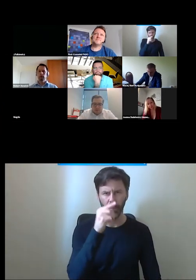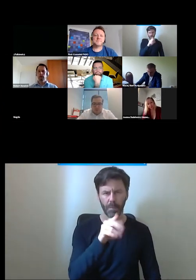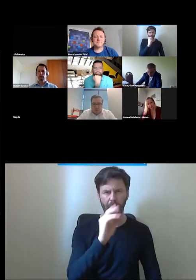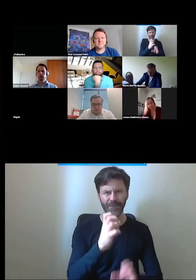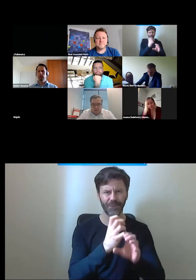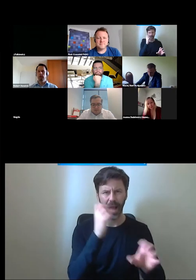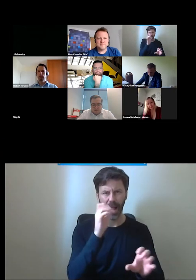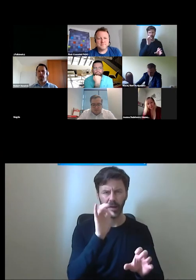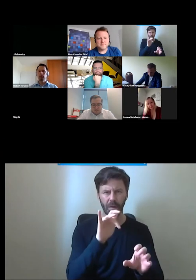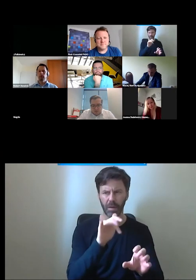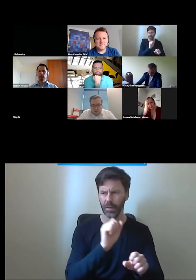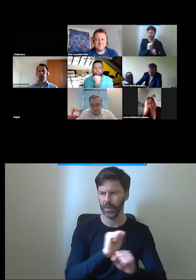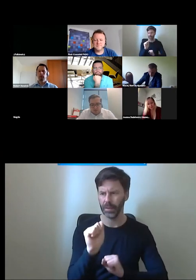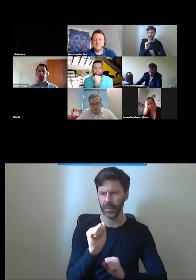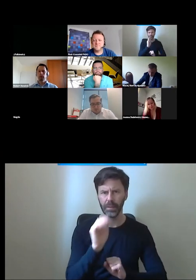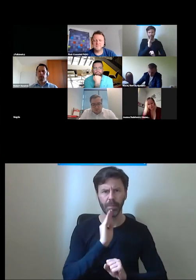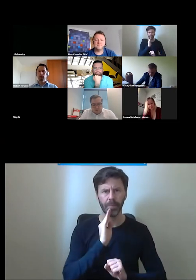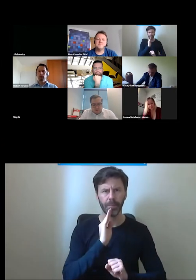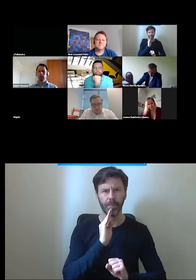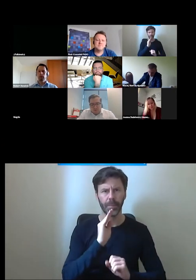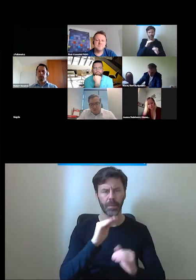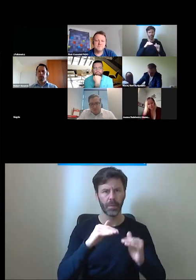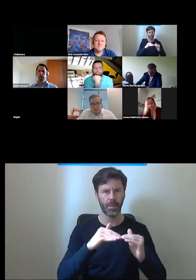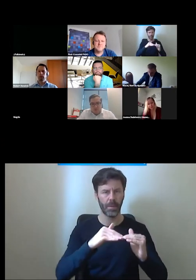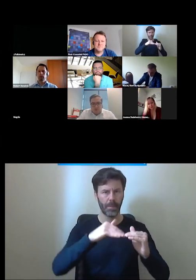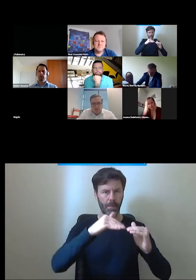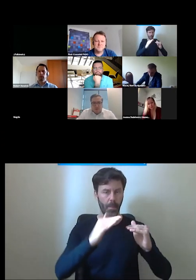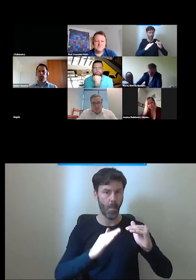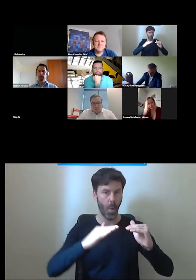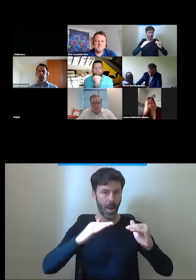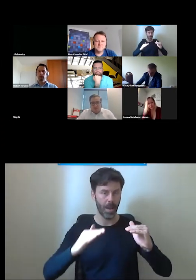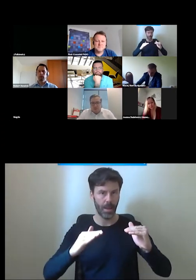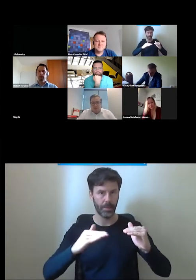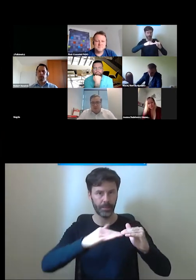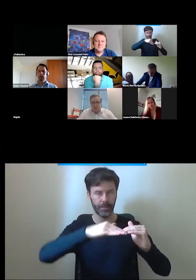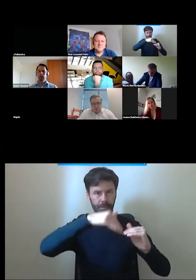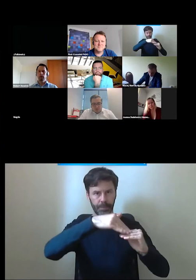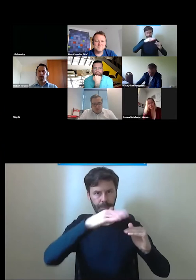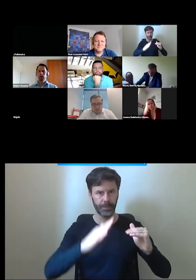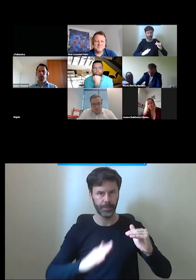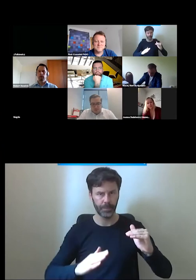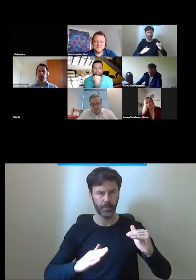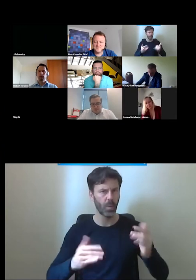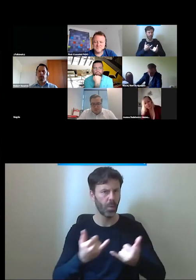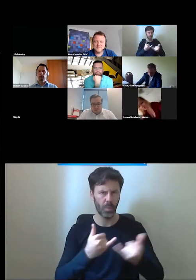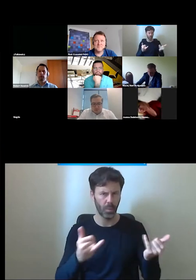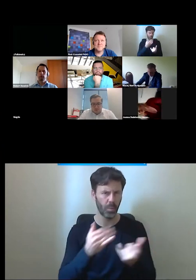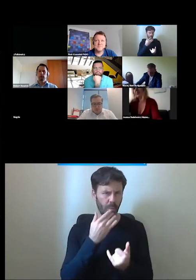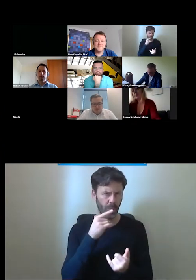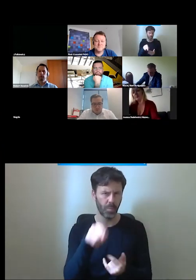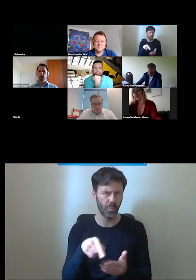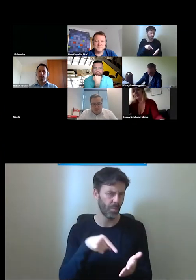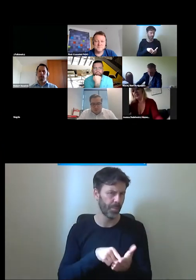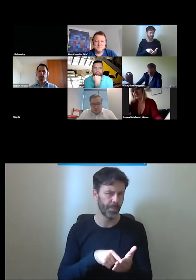takie rozkładane pochylnie znowu mam prawa z nomenklaturą bo różni się o tym o tych urządzeniach o tych elementach